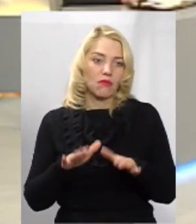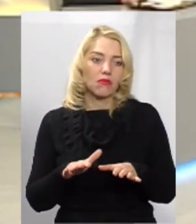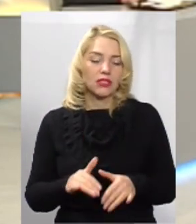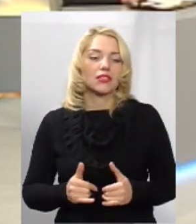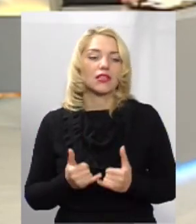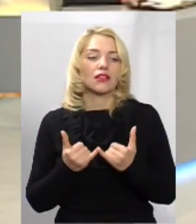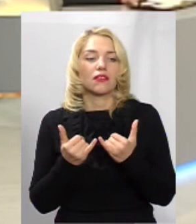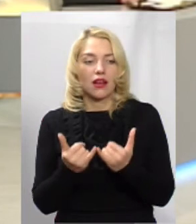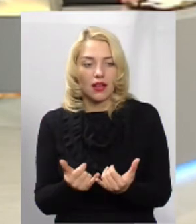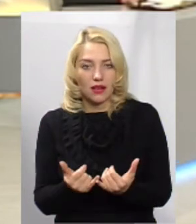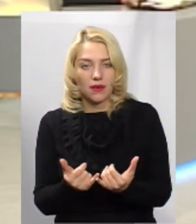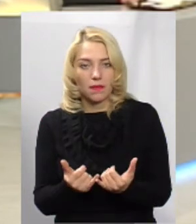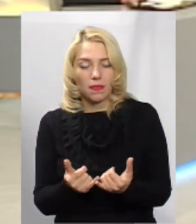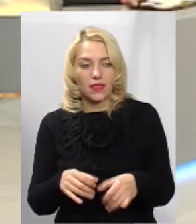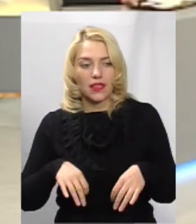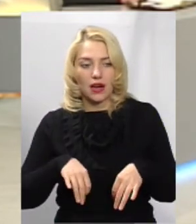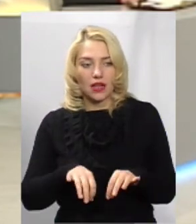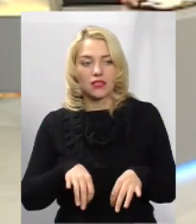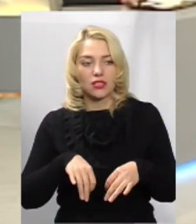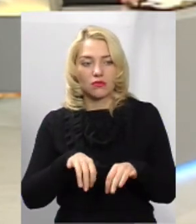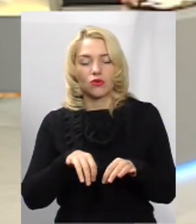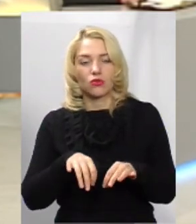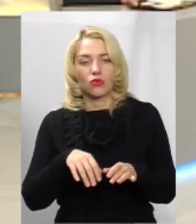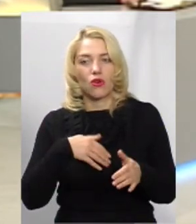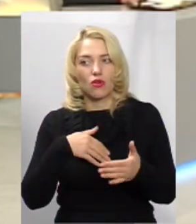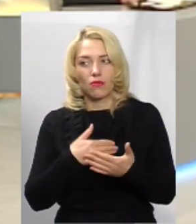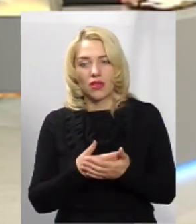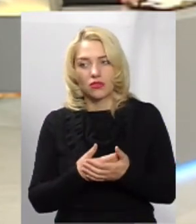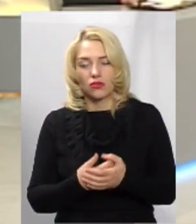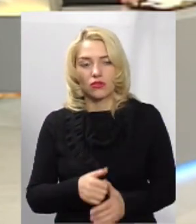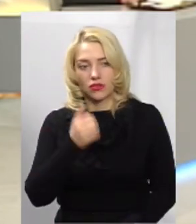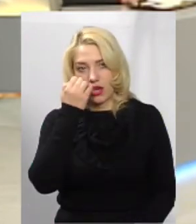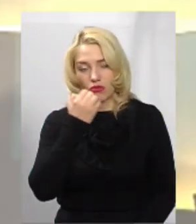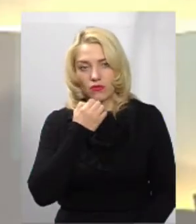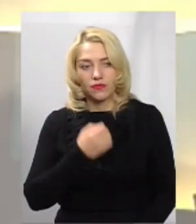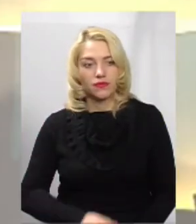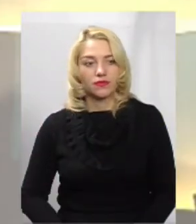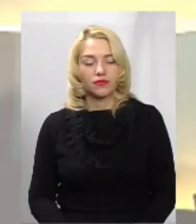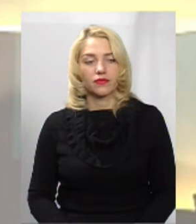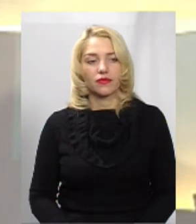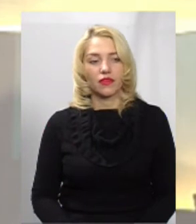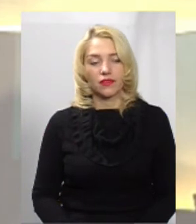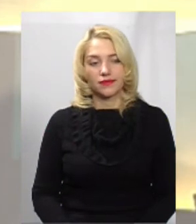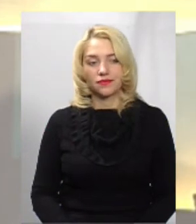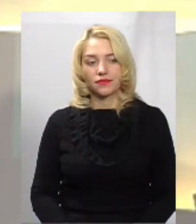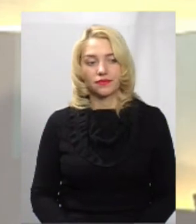транспорту громадського? Дякуємо. Дякую. Дуже слушне запитання.